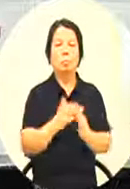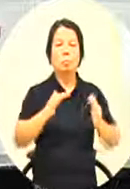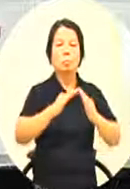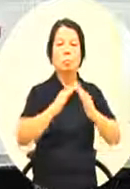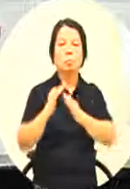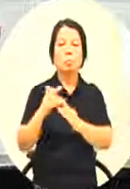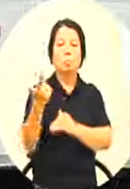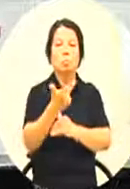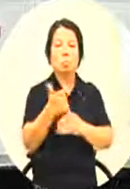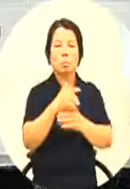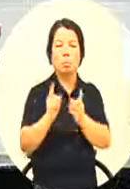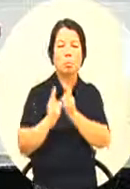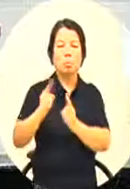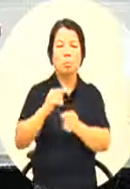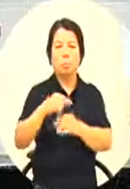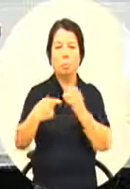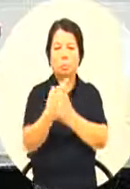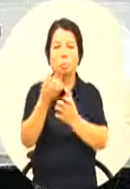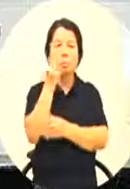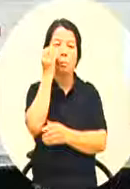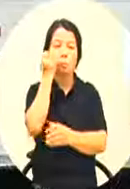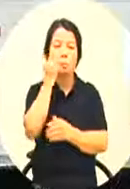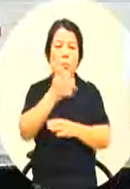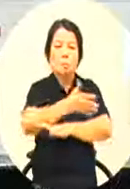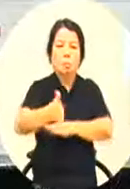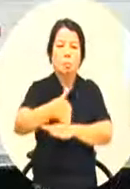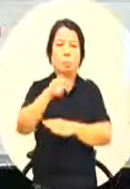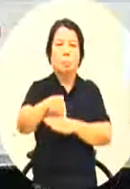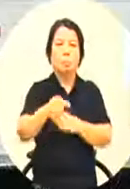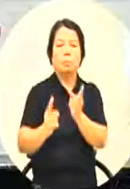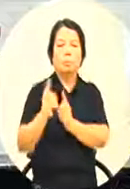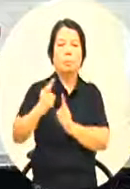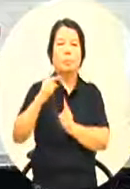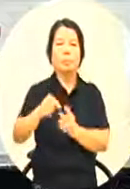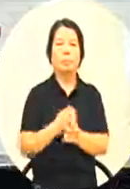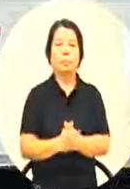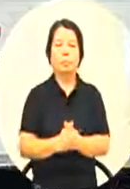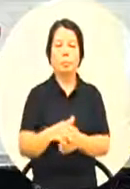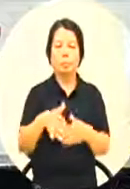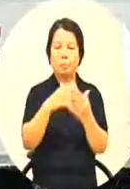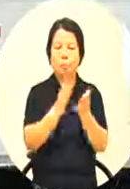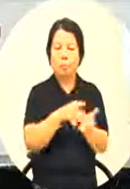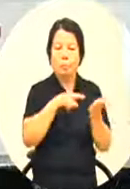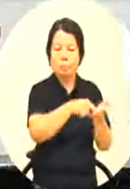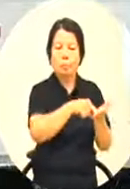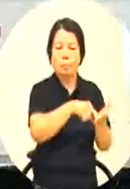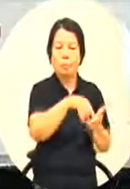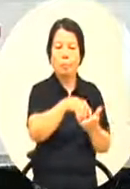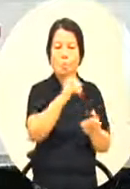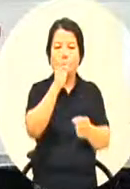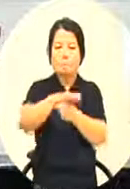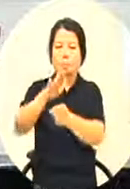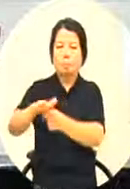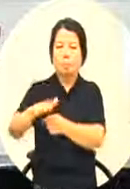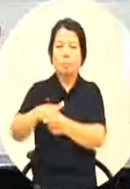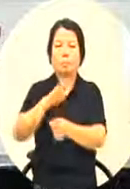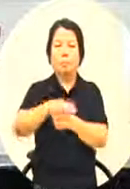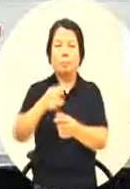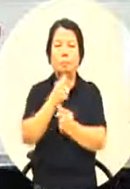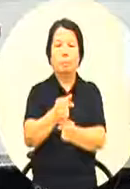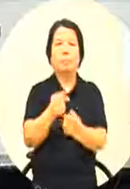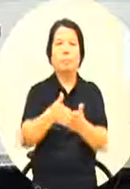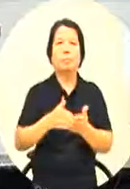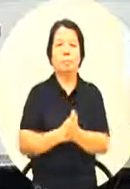我们只要跟花莲线比就好了好不好我们一次到位那第二个部分因为前一阵子那个福州